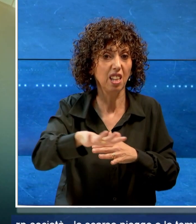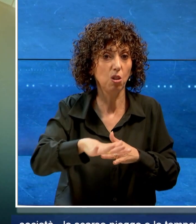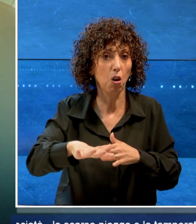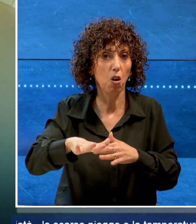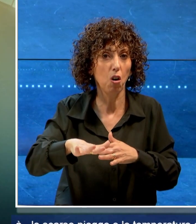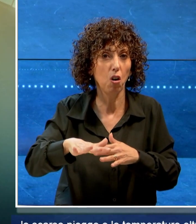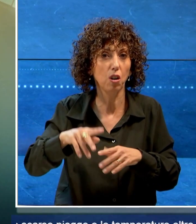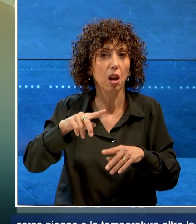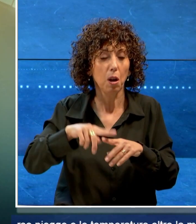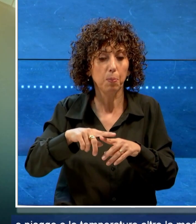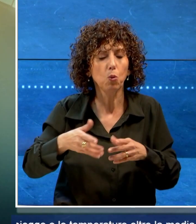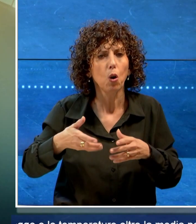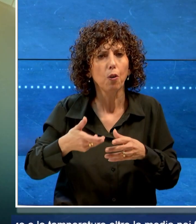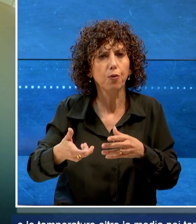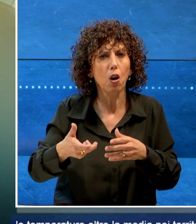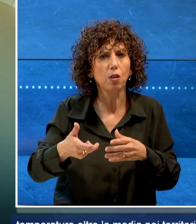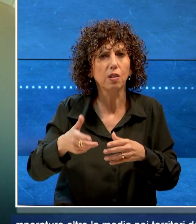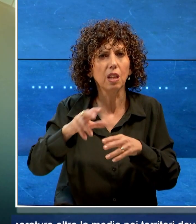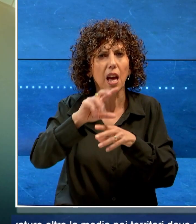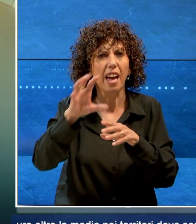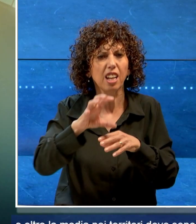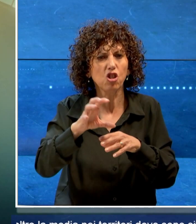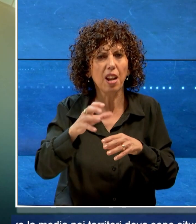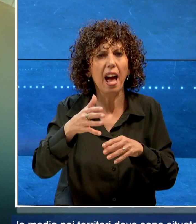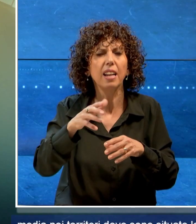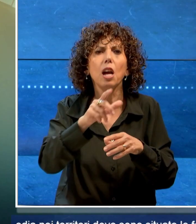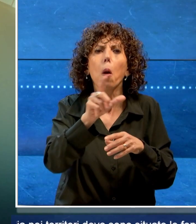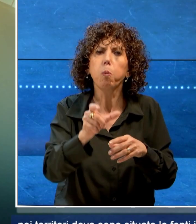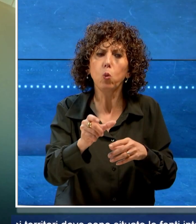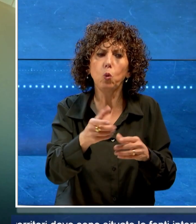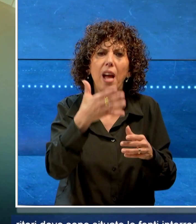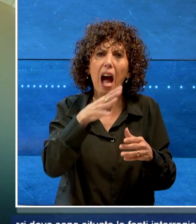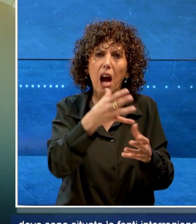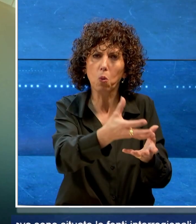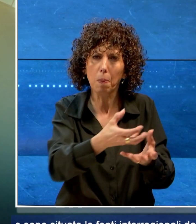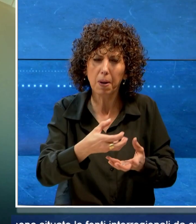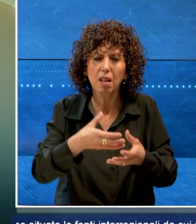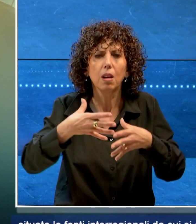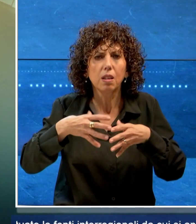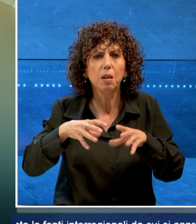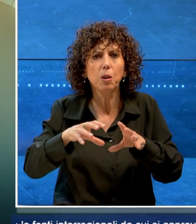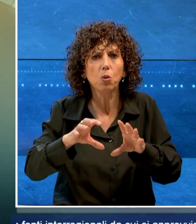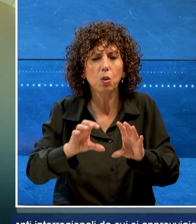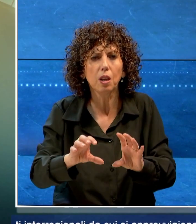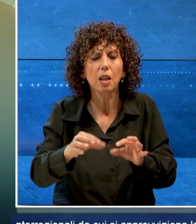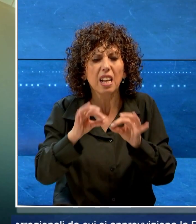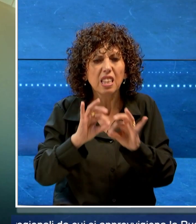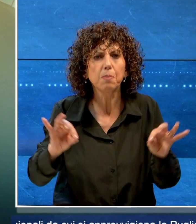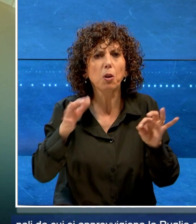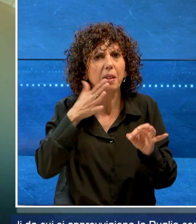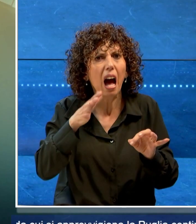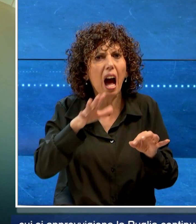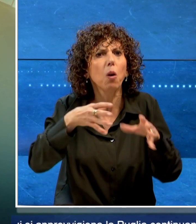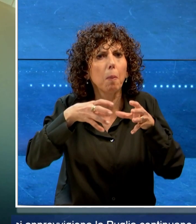fonti interregionali da cui si approvvigiona la Puglia continuano a ridurre la disponibilità di acqua